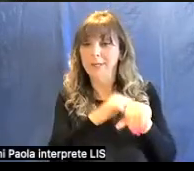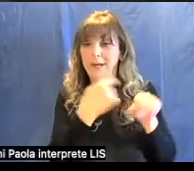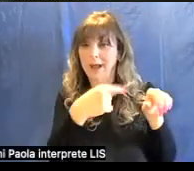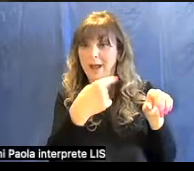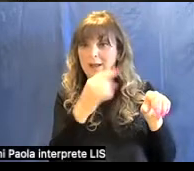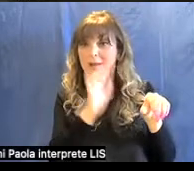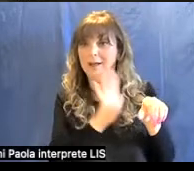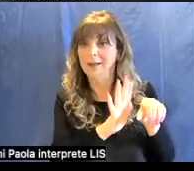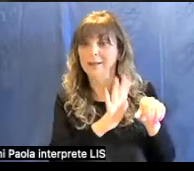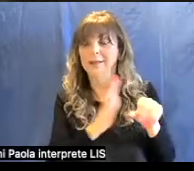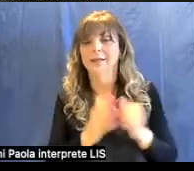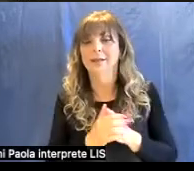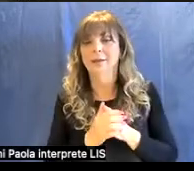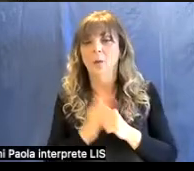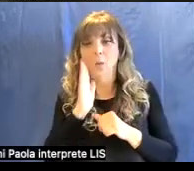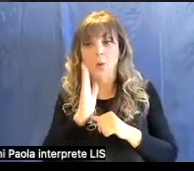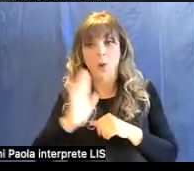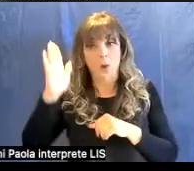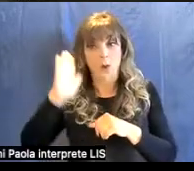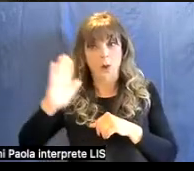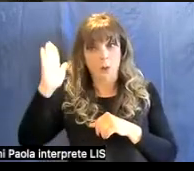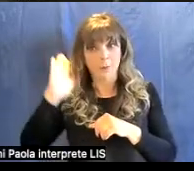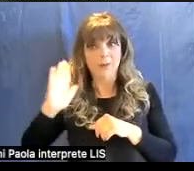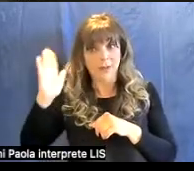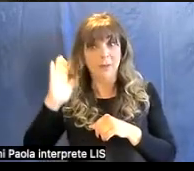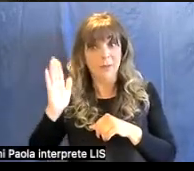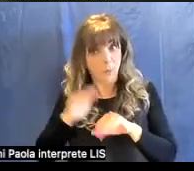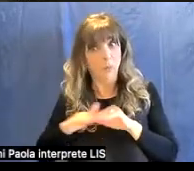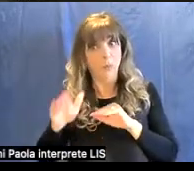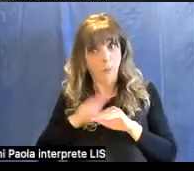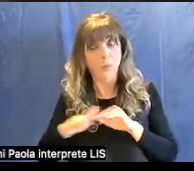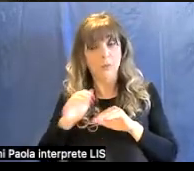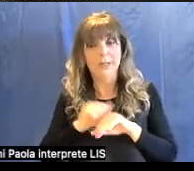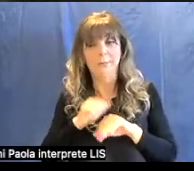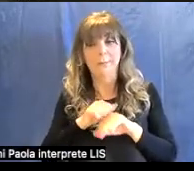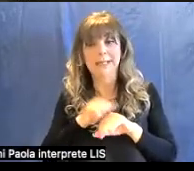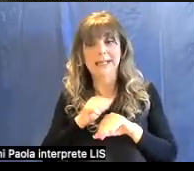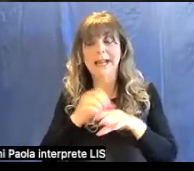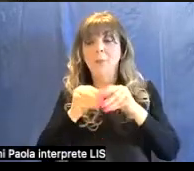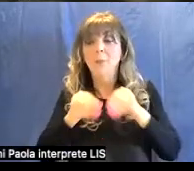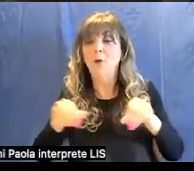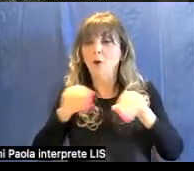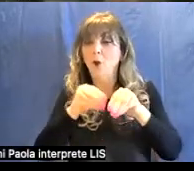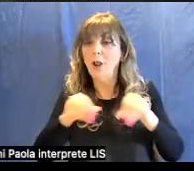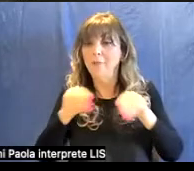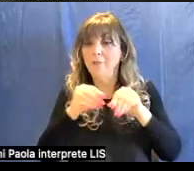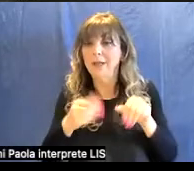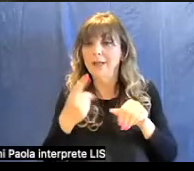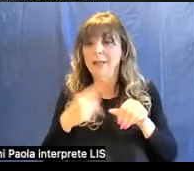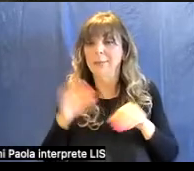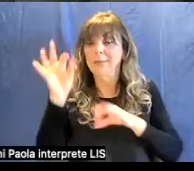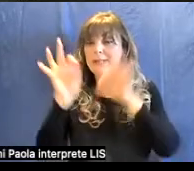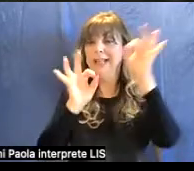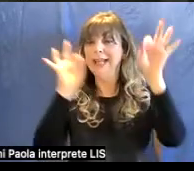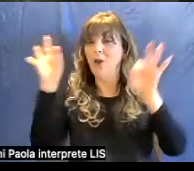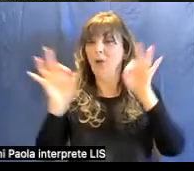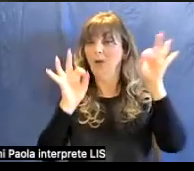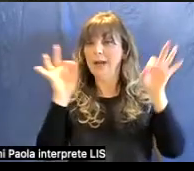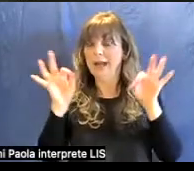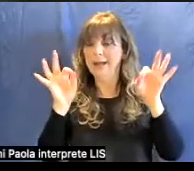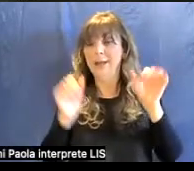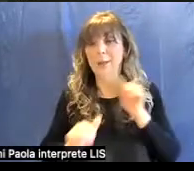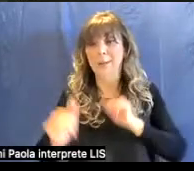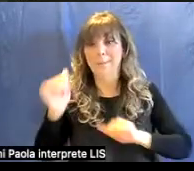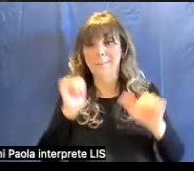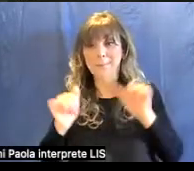L'uomo fin dall'antichità ha utilizzato i minerali in polvere per decorarsi dapprima